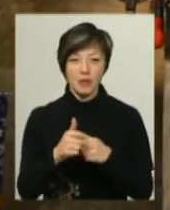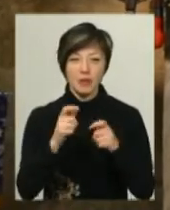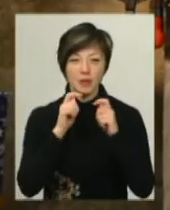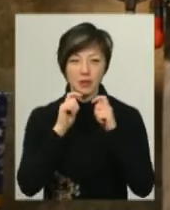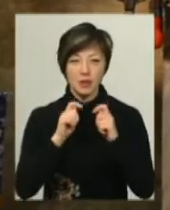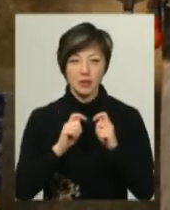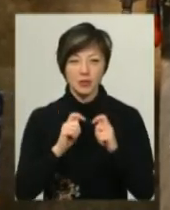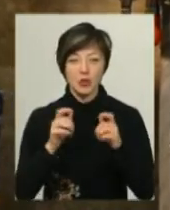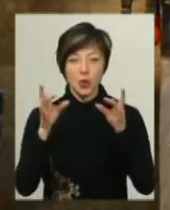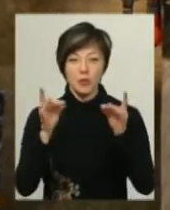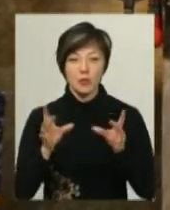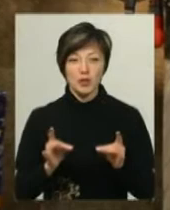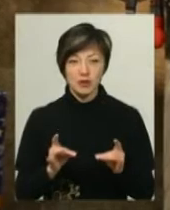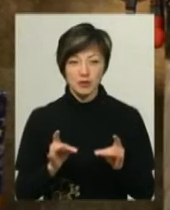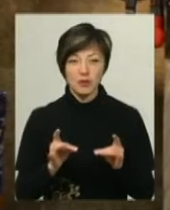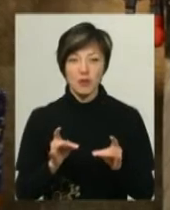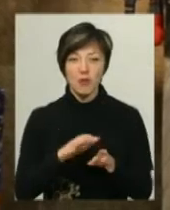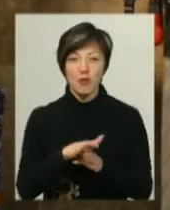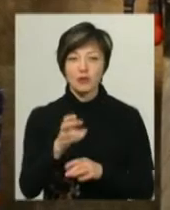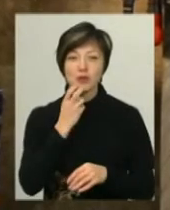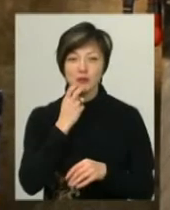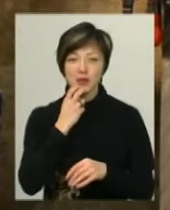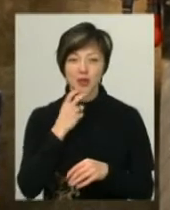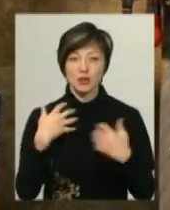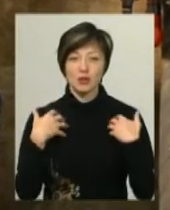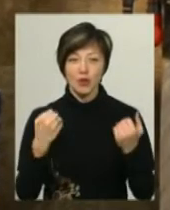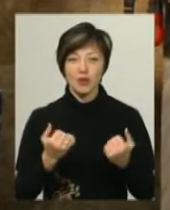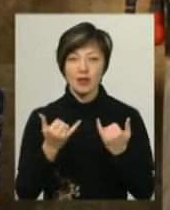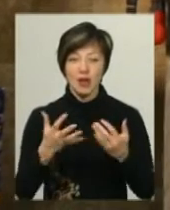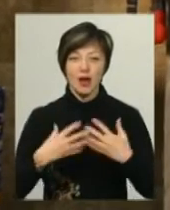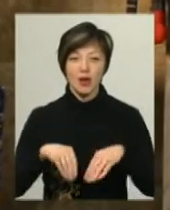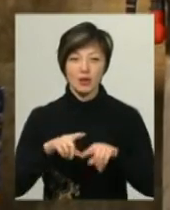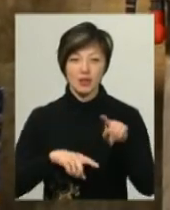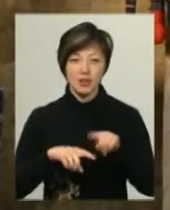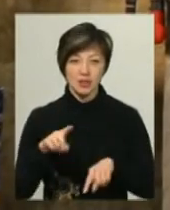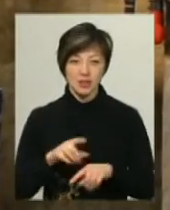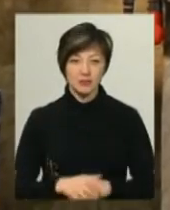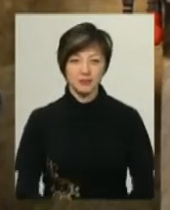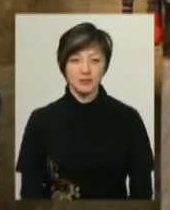І тобі не будемо дитися. І здоров'я для води, і кожного дитися.